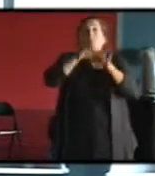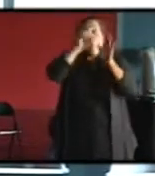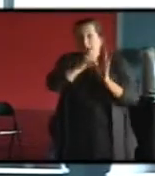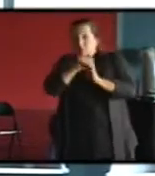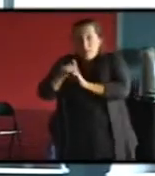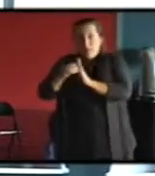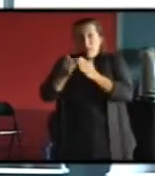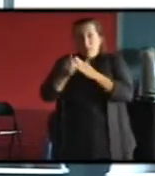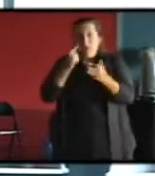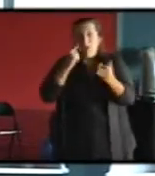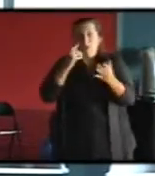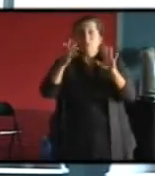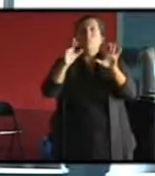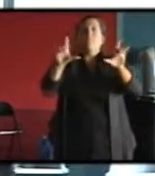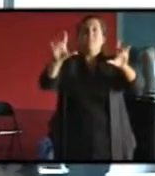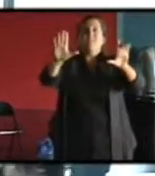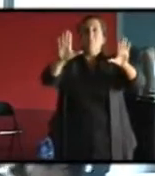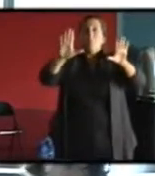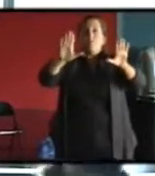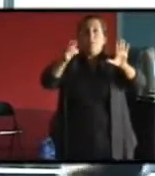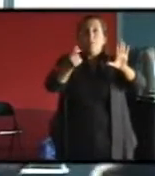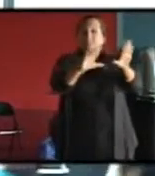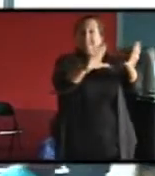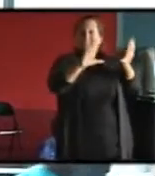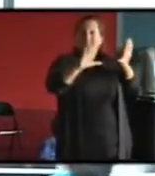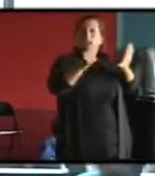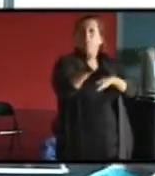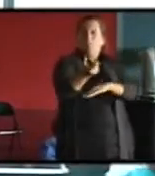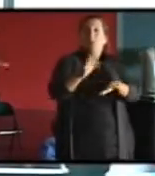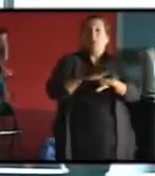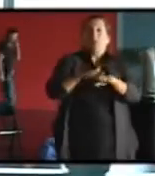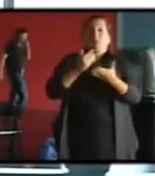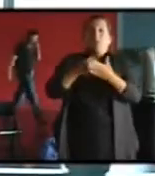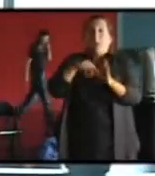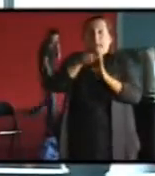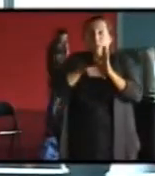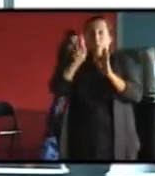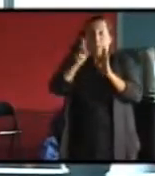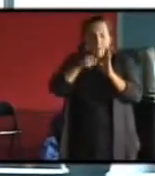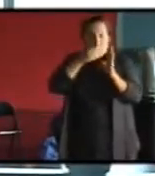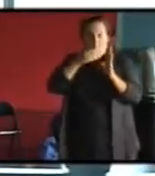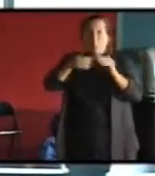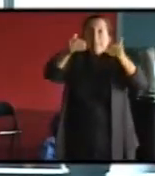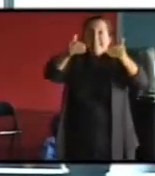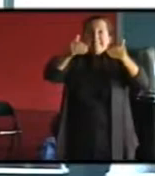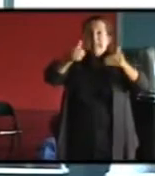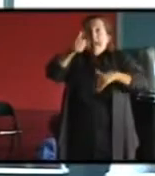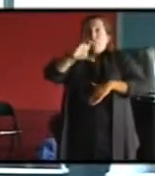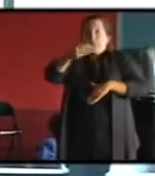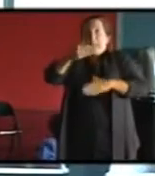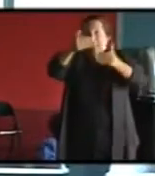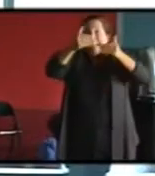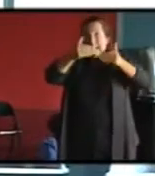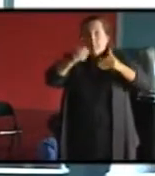avancée légère de la façade, qui est quelque chose qui maintenant est intégré dans le règlement parisien, on a le droit à 20 cm pour avancer les